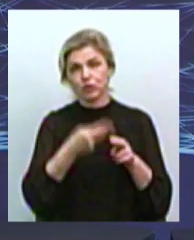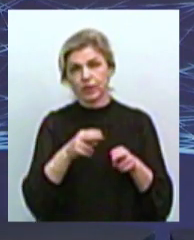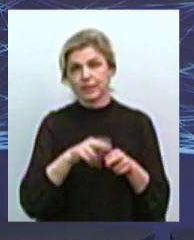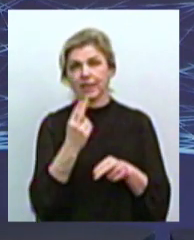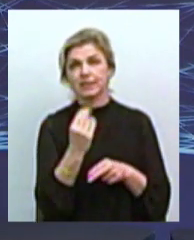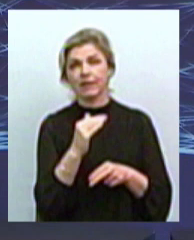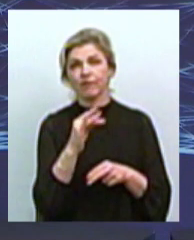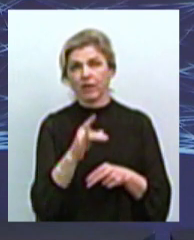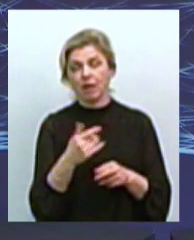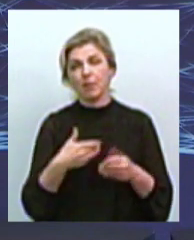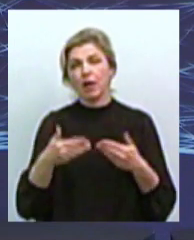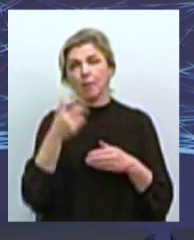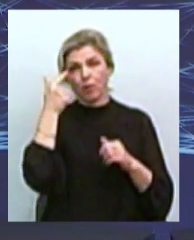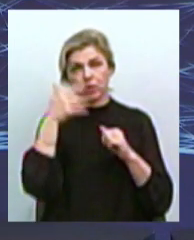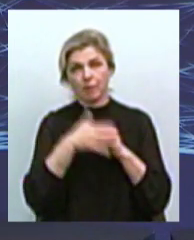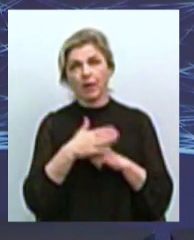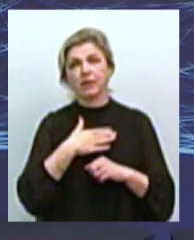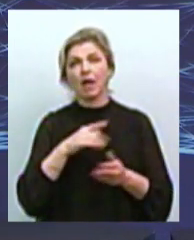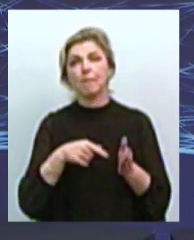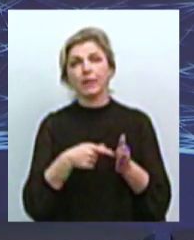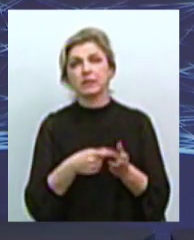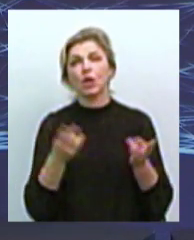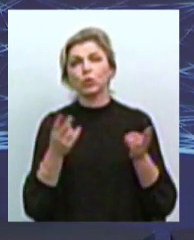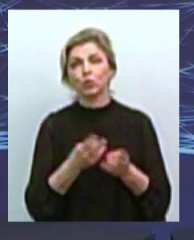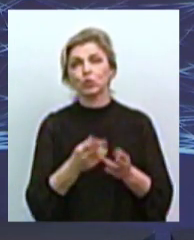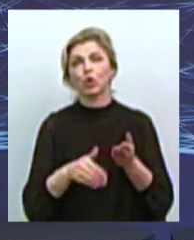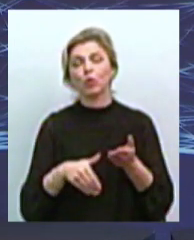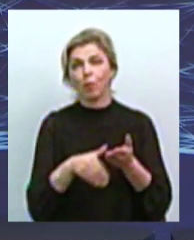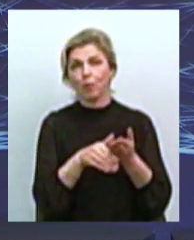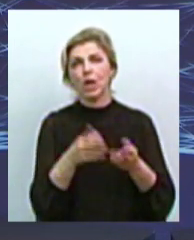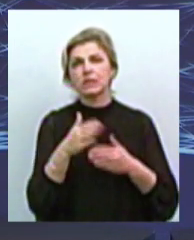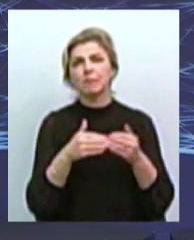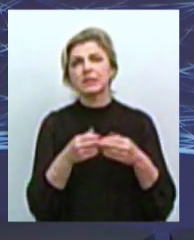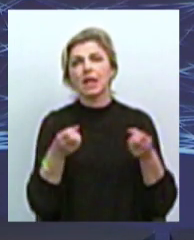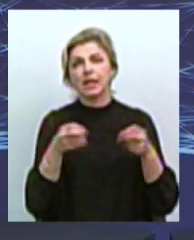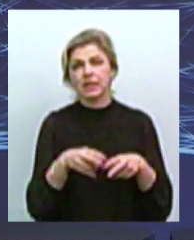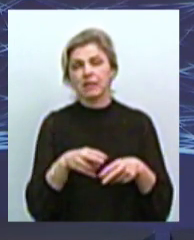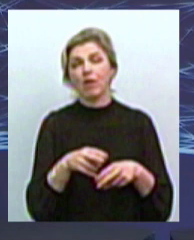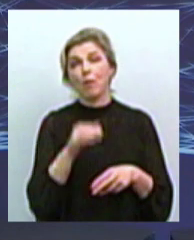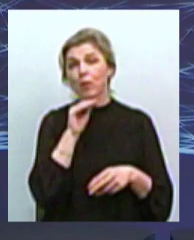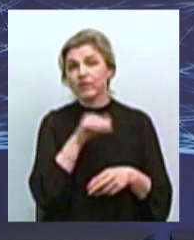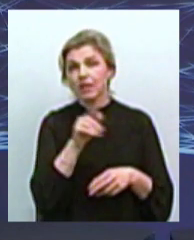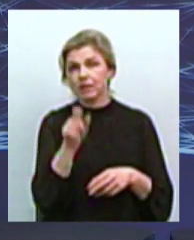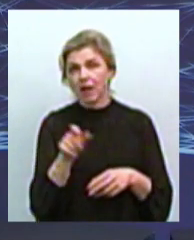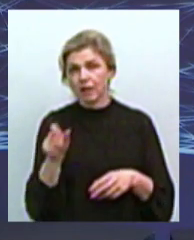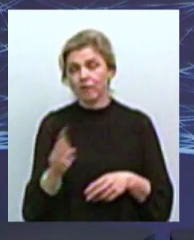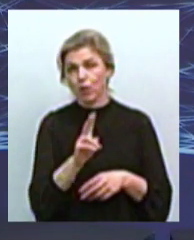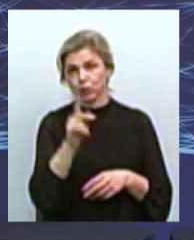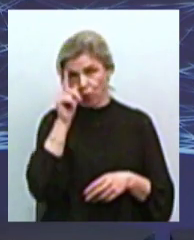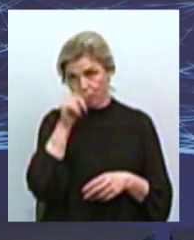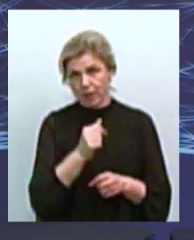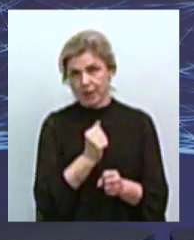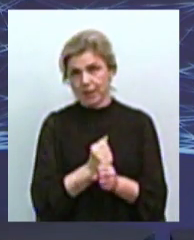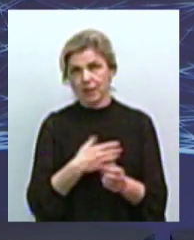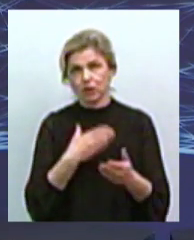розуміємо, що в нашому місті дуже сильно потрібна допомога дійсно спеціалістів, професіоналів, які вміють робити свою роботу,